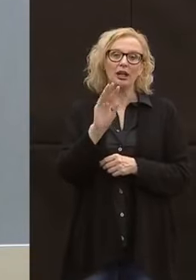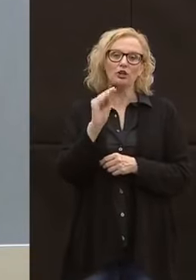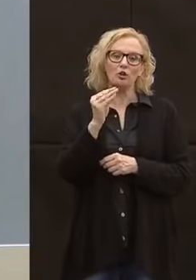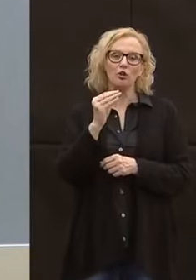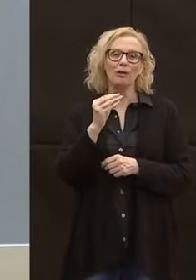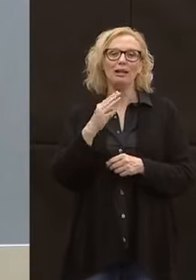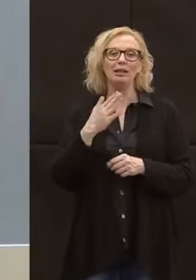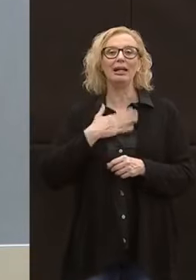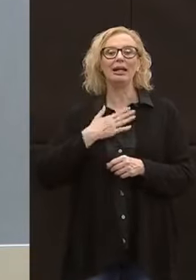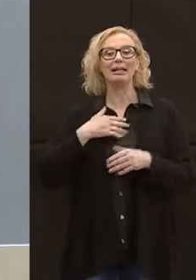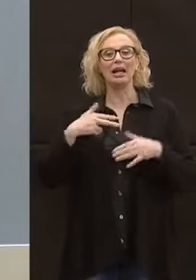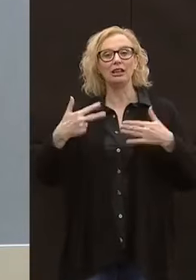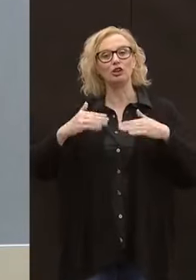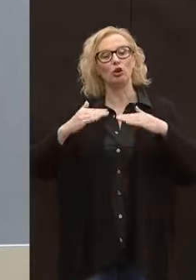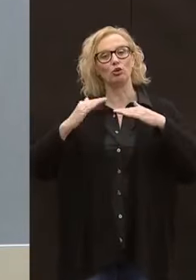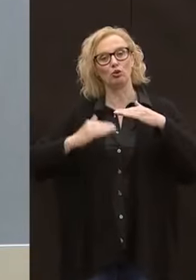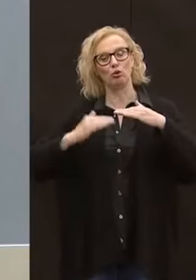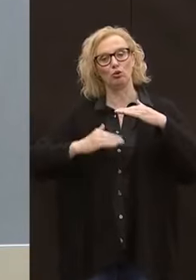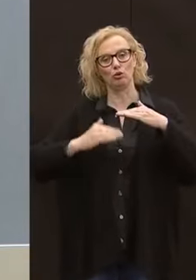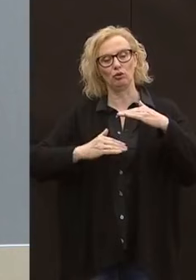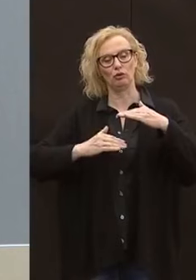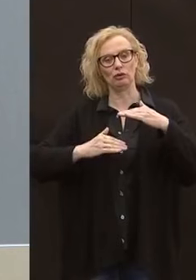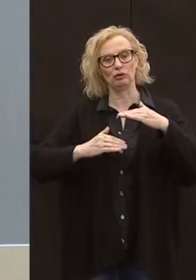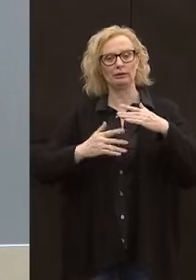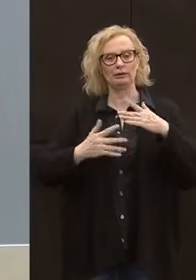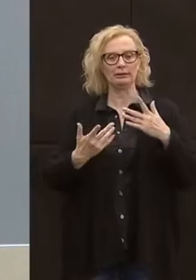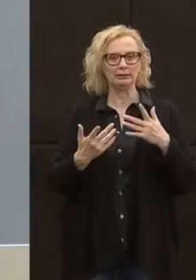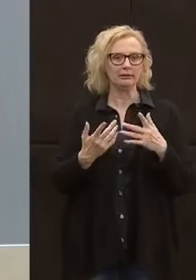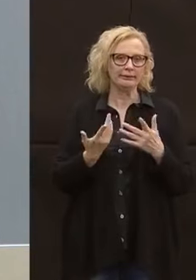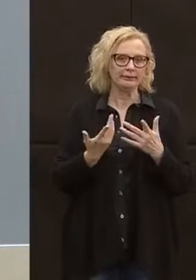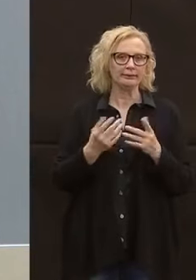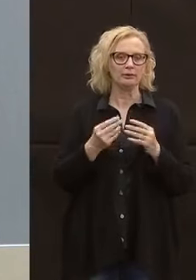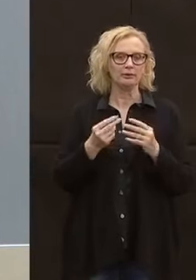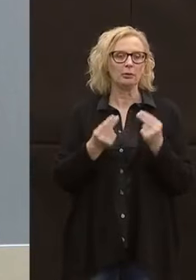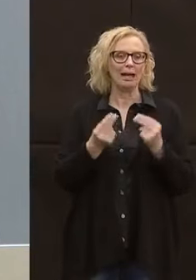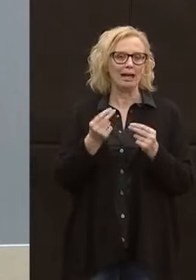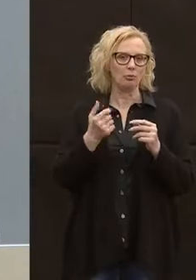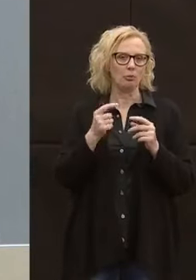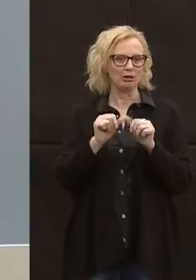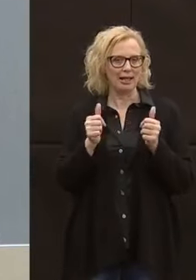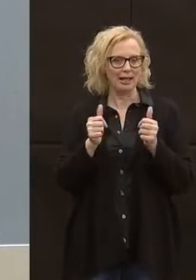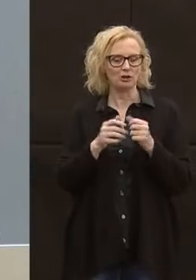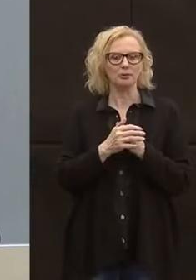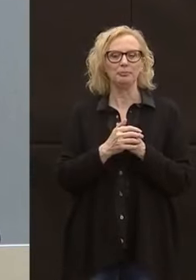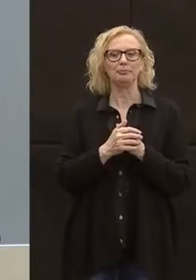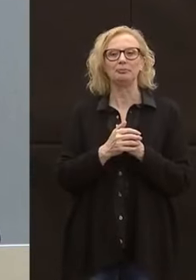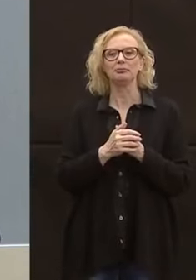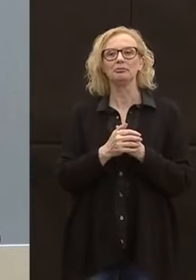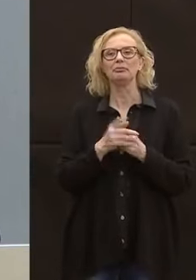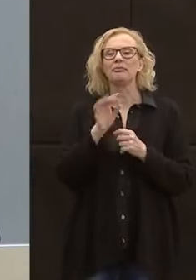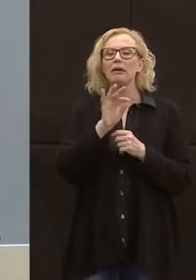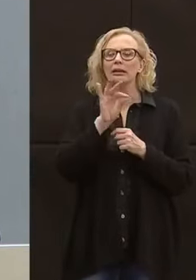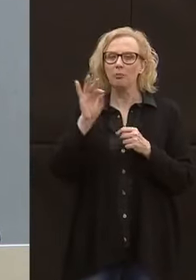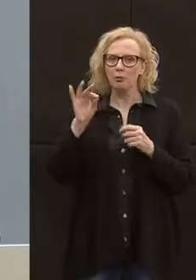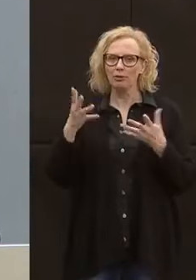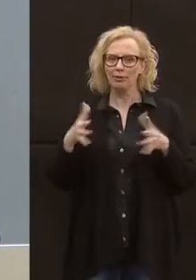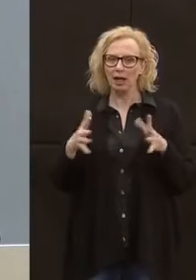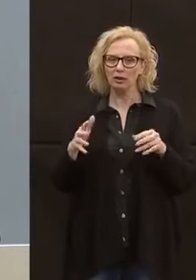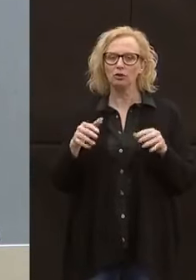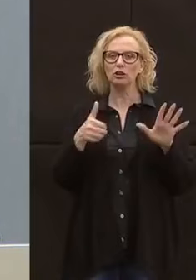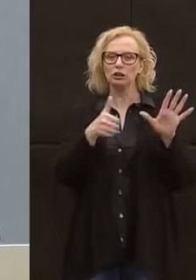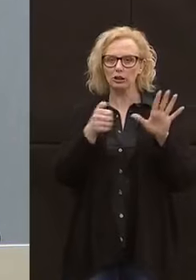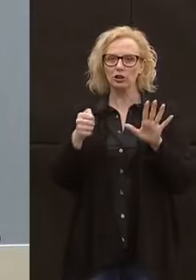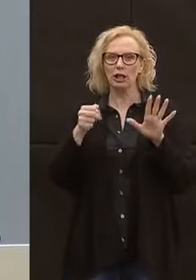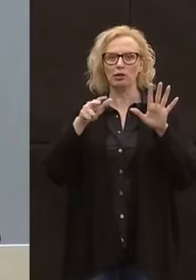quindi giusto anche per dare un dato diverso dal solito. Per quanto riguarda i tamponi effettuati sono stati